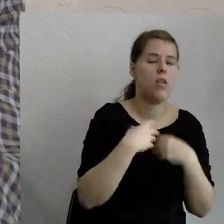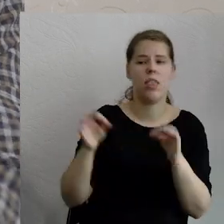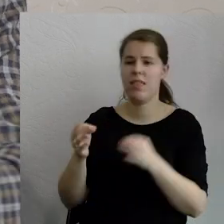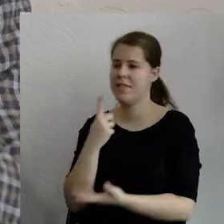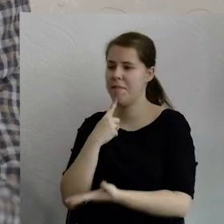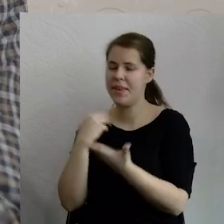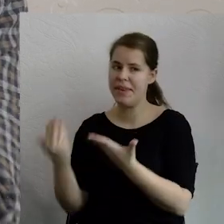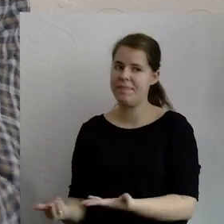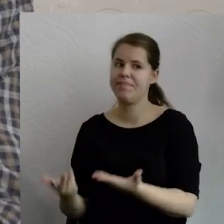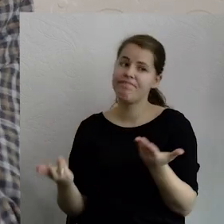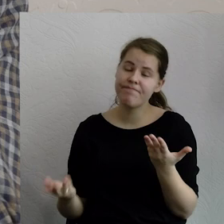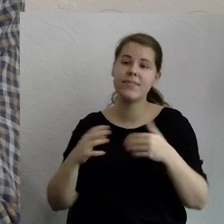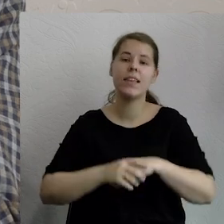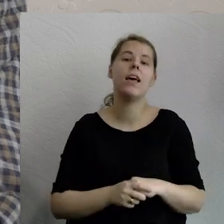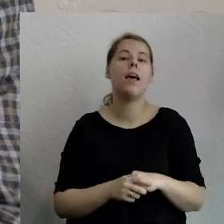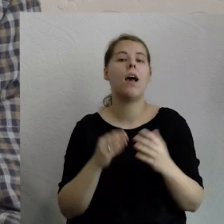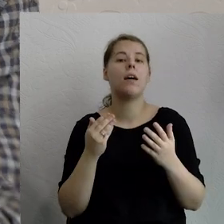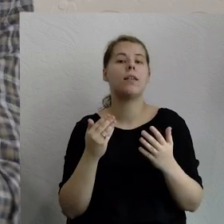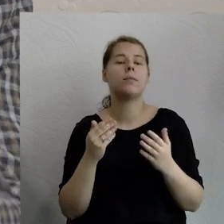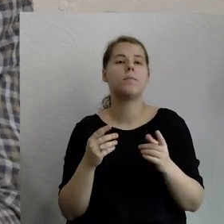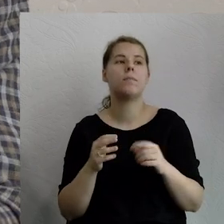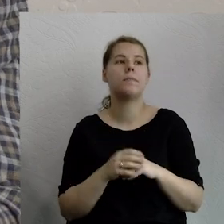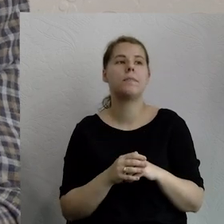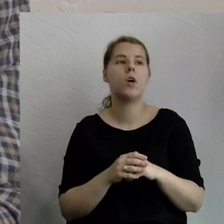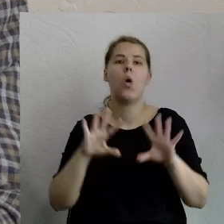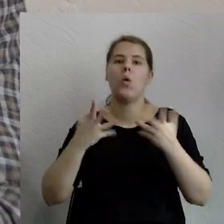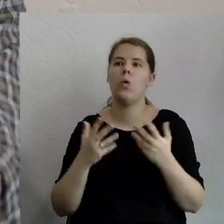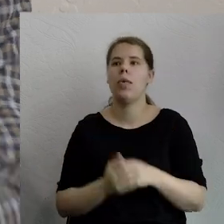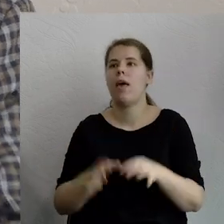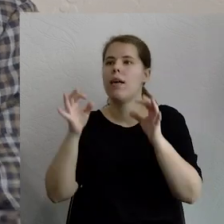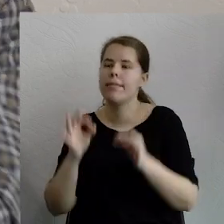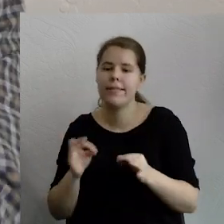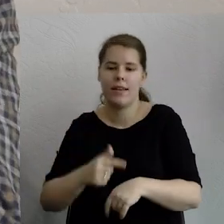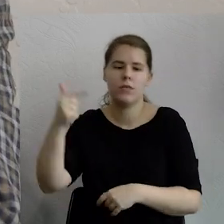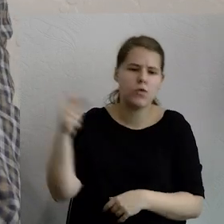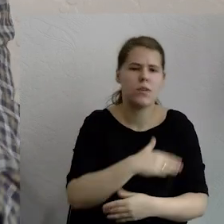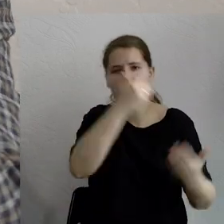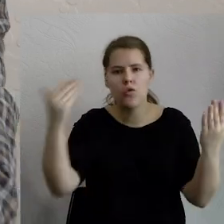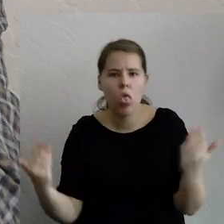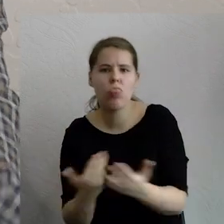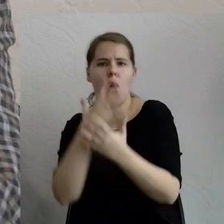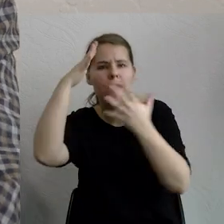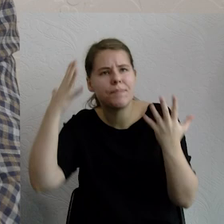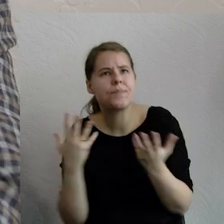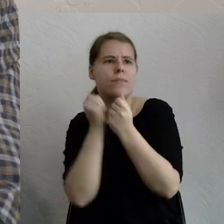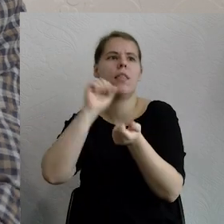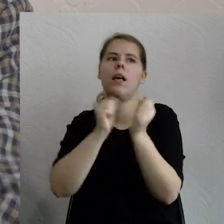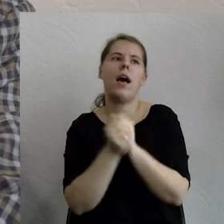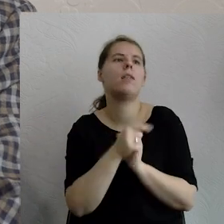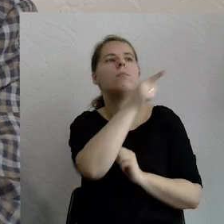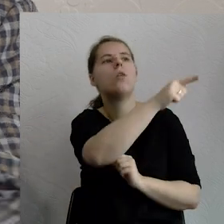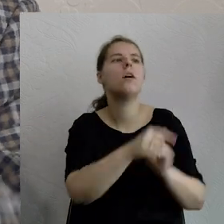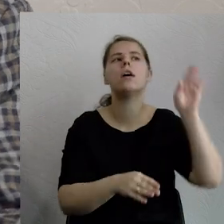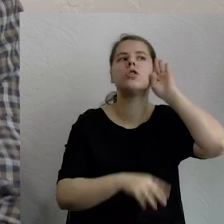wtedy. W związku z czym też mamy, to nie jest tak, że dla nas my odkrywamy coś, co nam próbują z zachodu jakaś Bruksela narzucić, prawda,